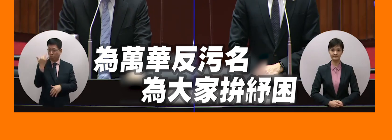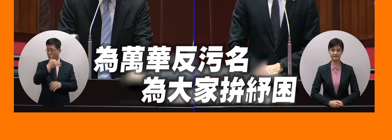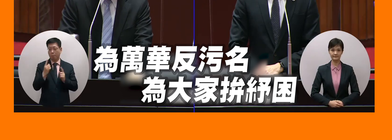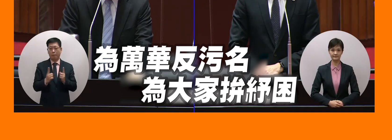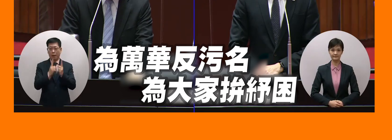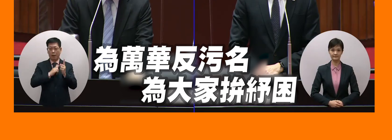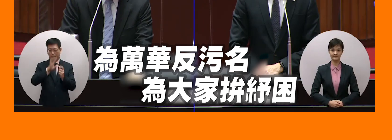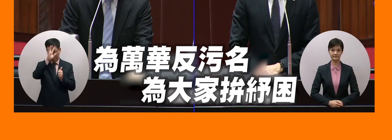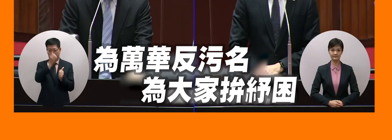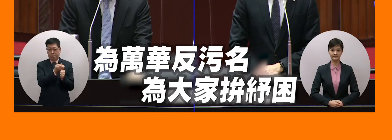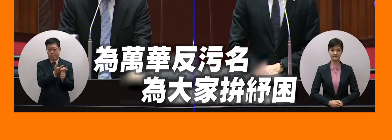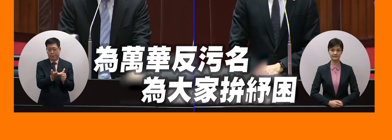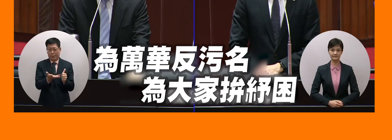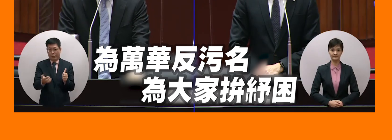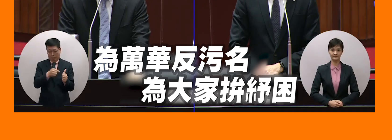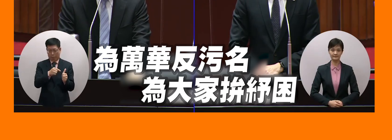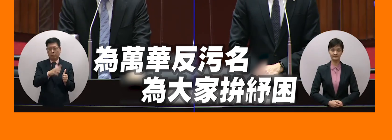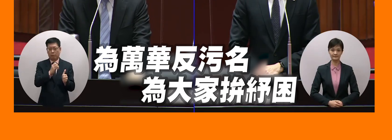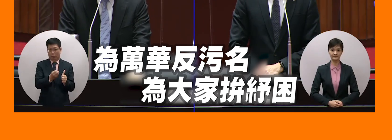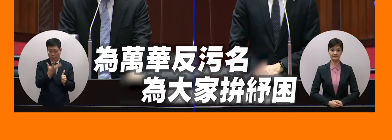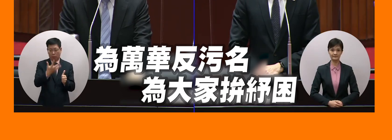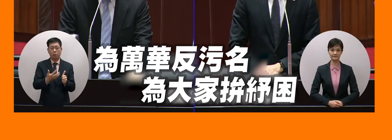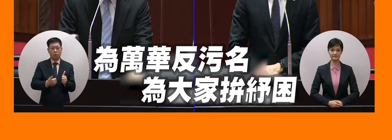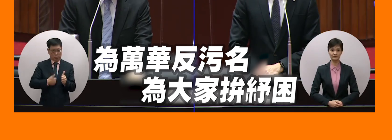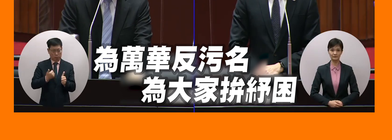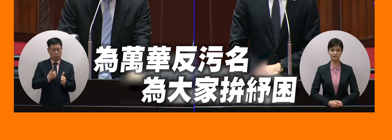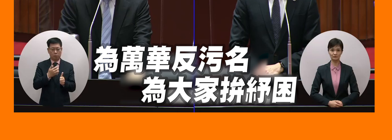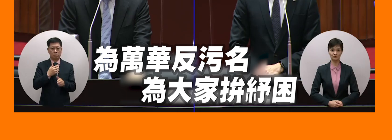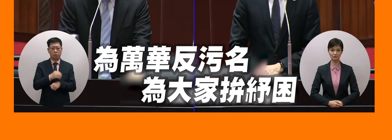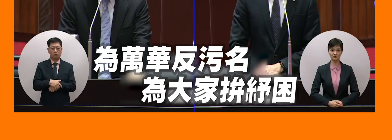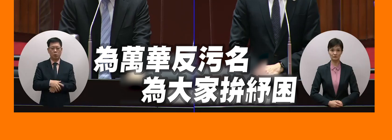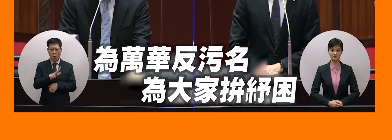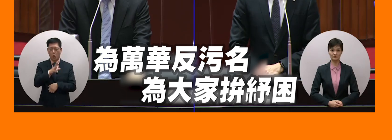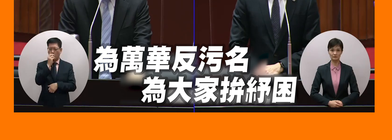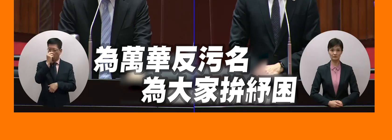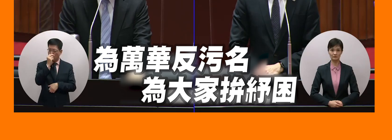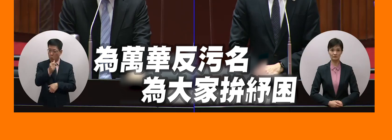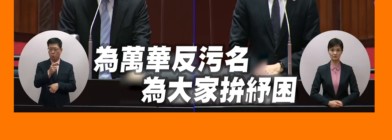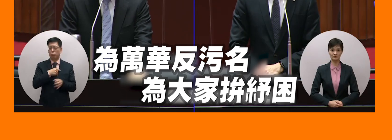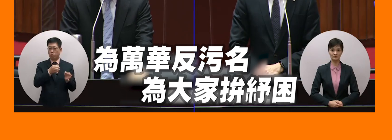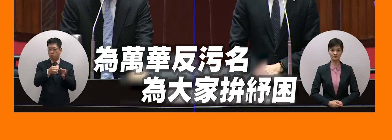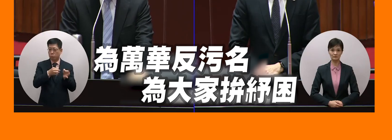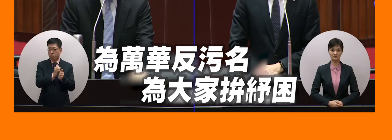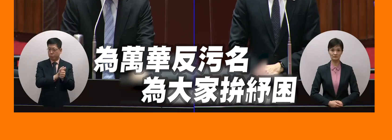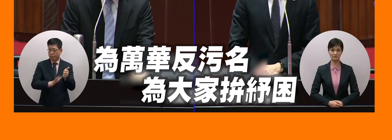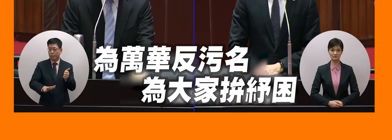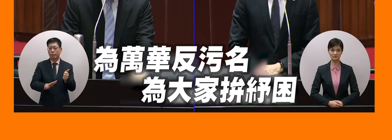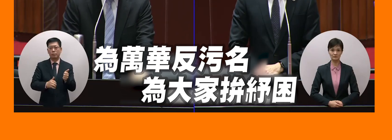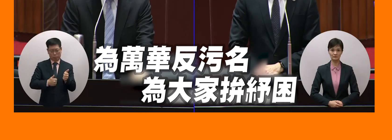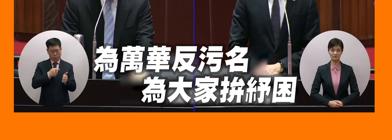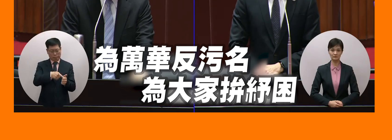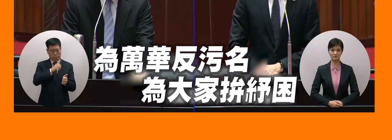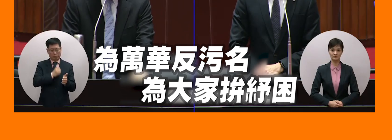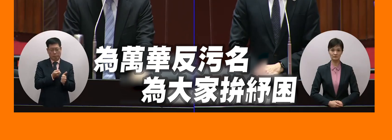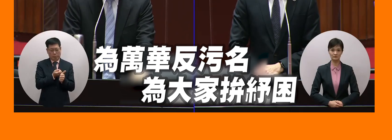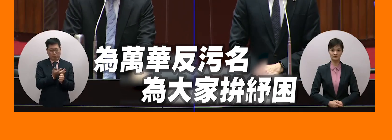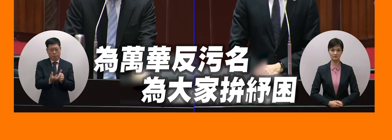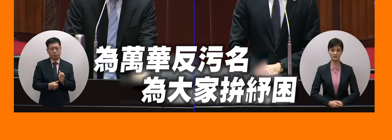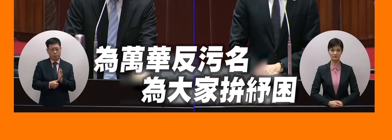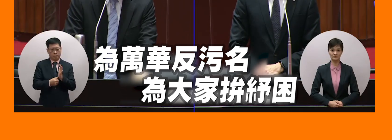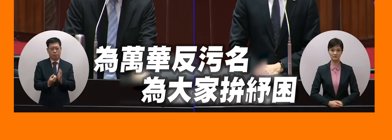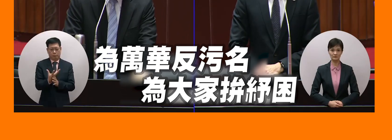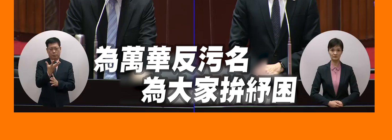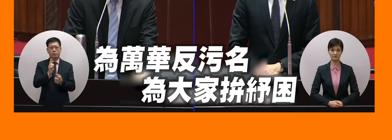的疫情的發生在萬華確實有些特別的行業是一個疫情的熱苦